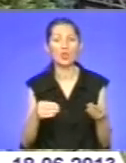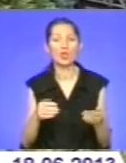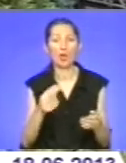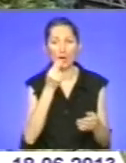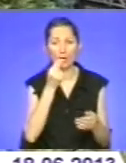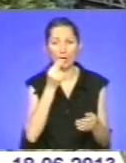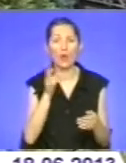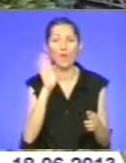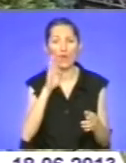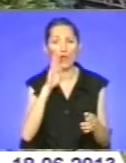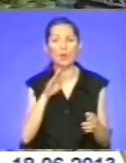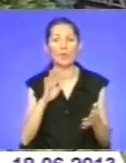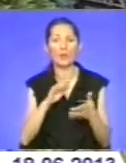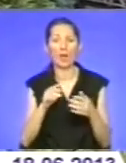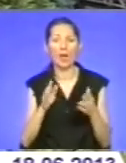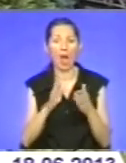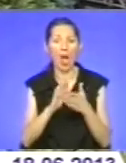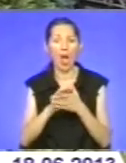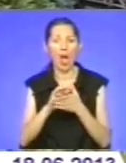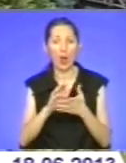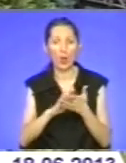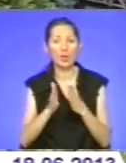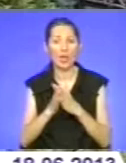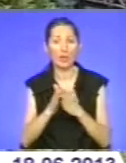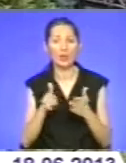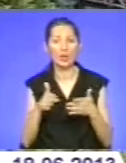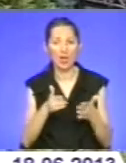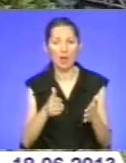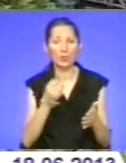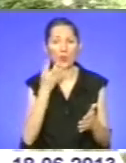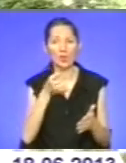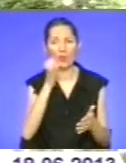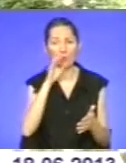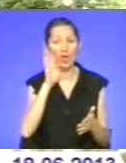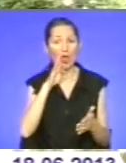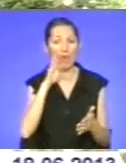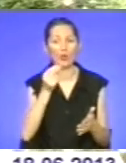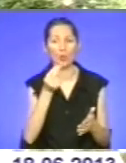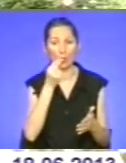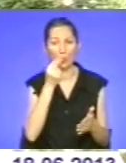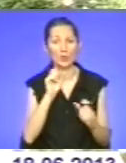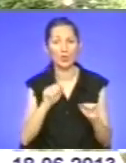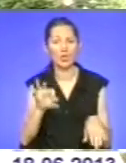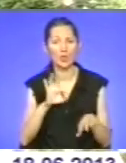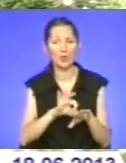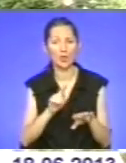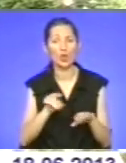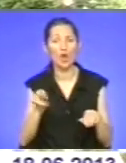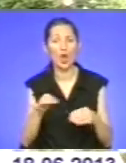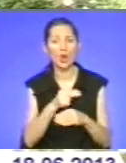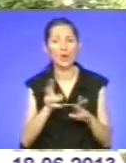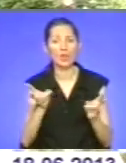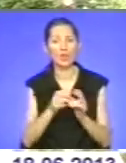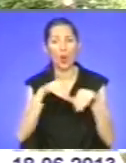-побутовим шлюхом, тобто при вживанні інфікованих харчових продуктів і води можна захворіти. Щодо лікування, то воно має бути комплексним і